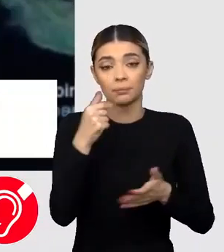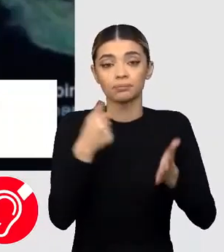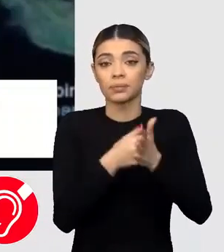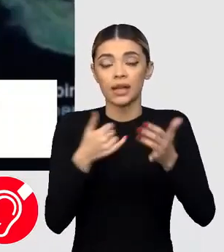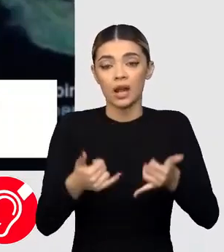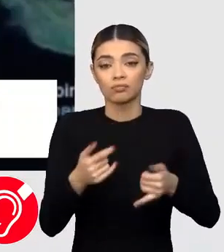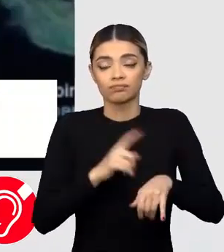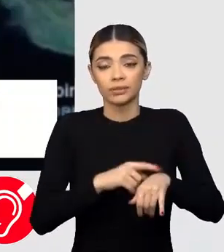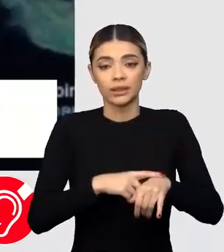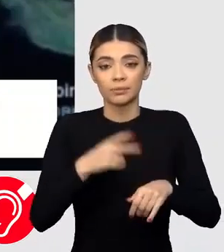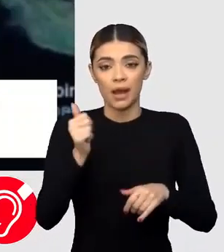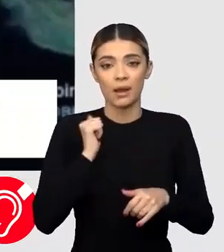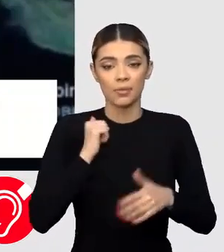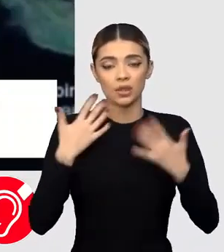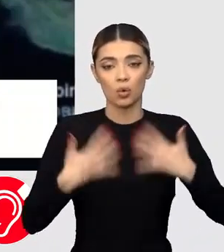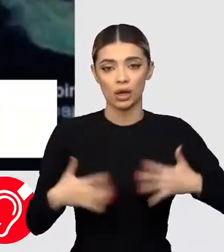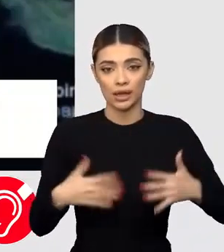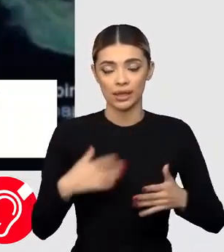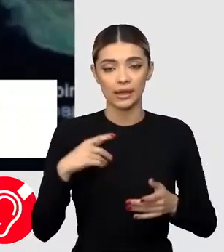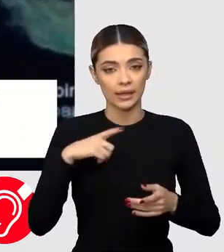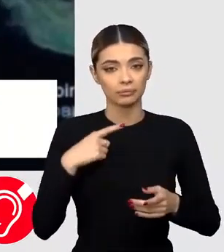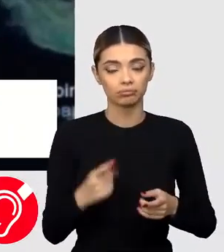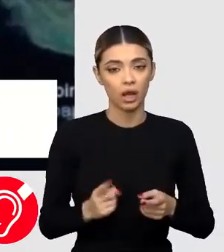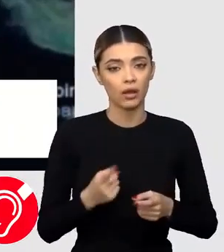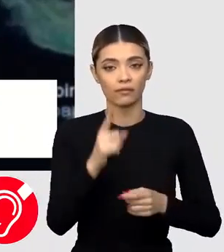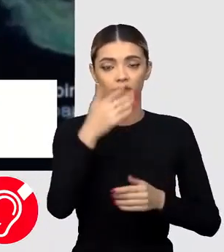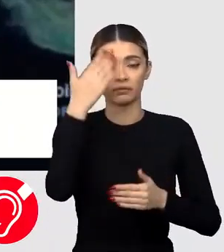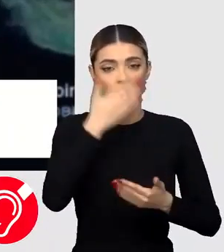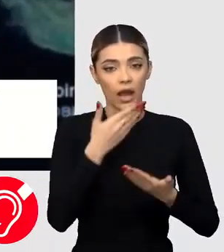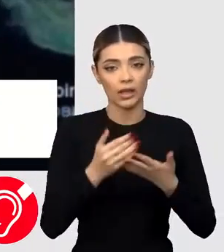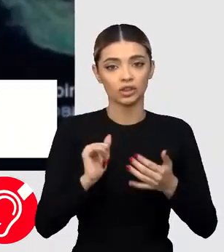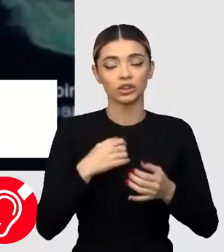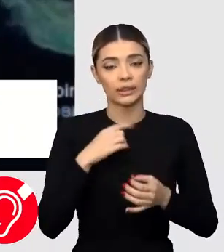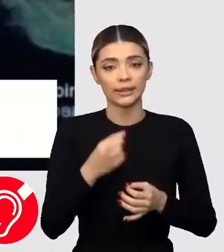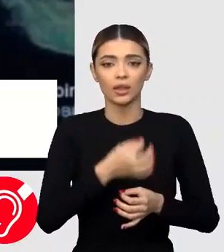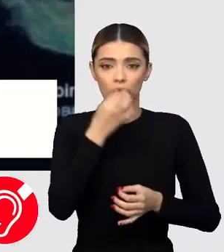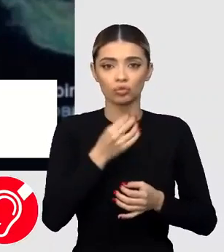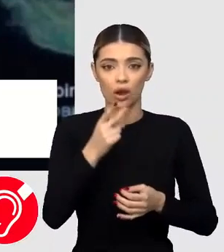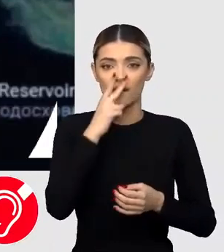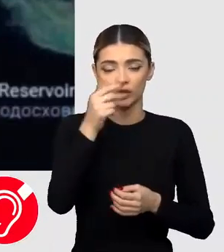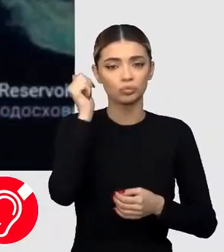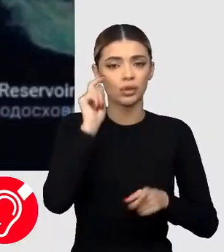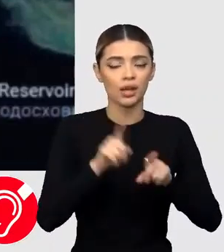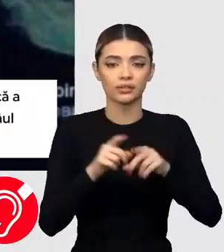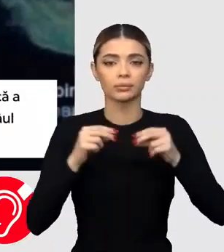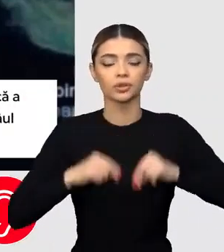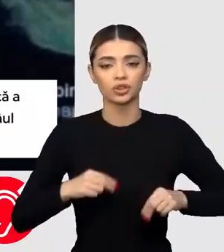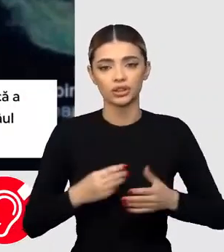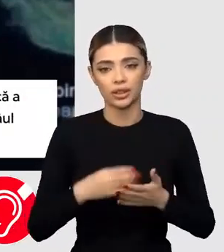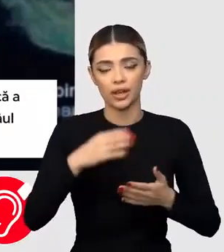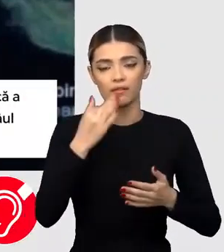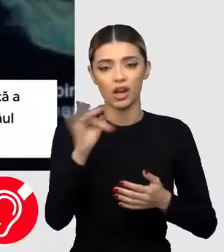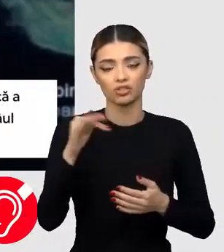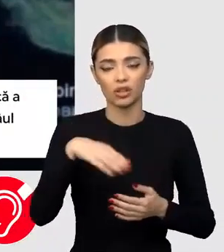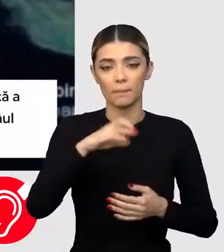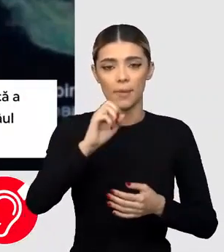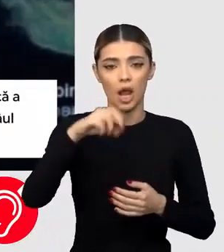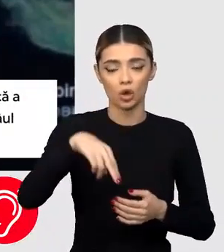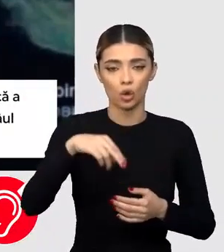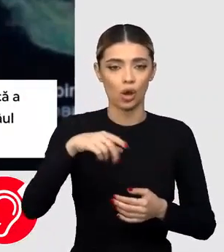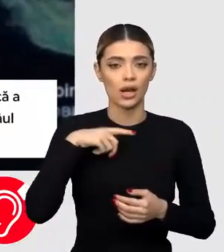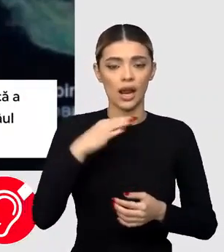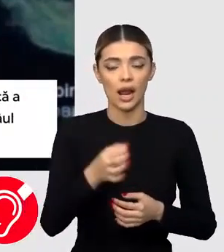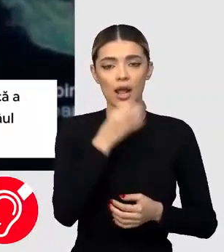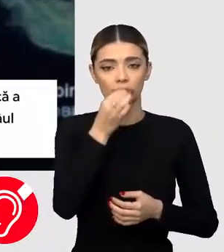acest moment armata ucraineană avansează, e drept că avansează lent. Am văzut că ieri și președintele Emmanuel